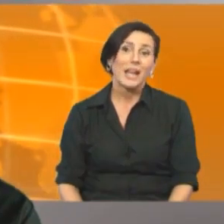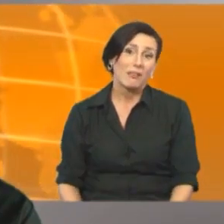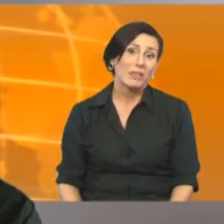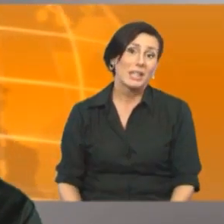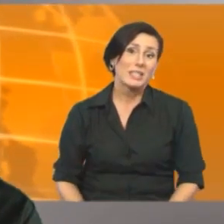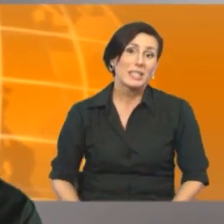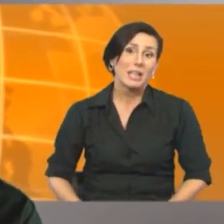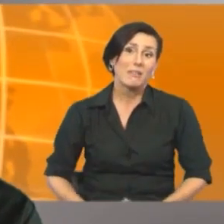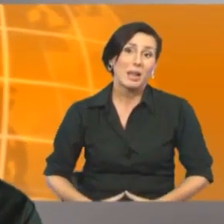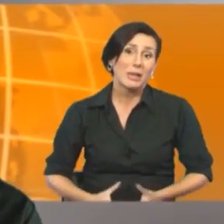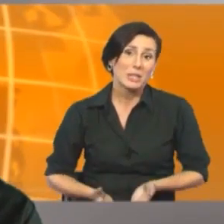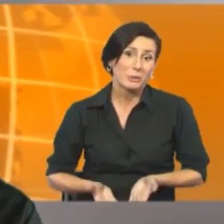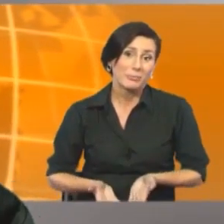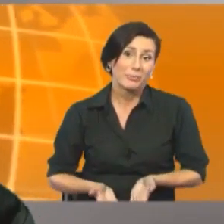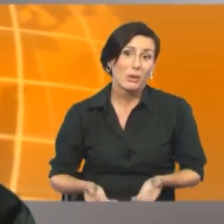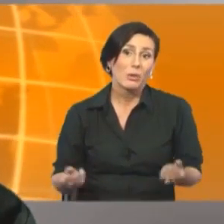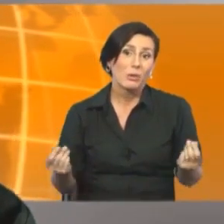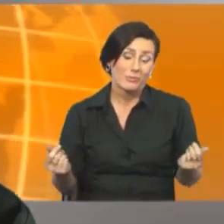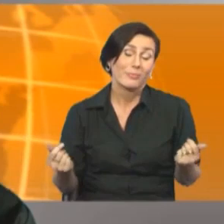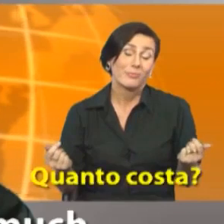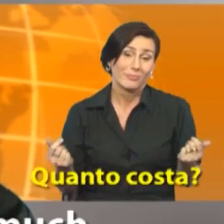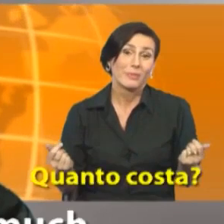alla fine si arriva al prezzo